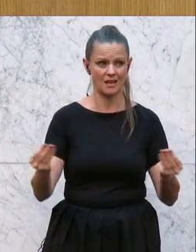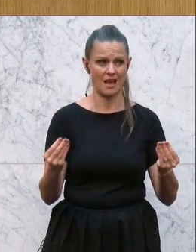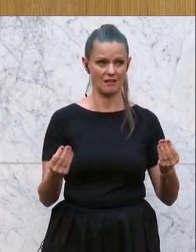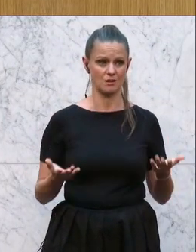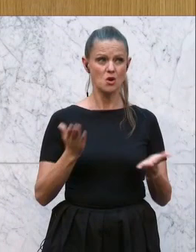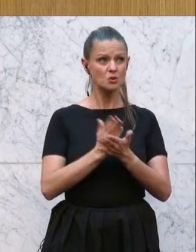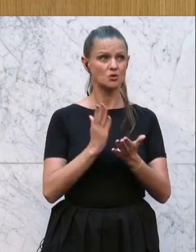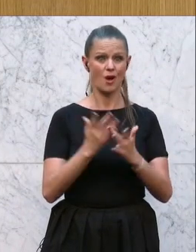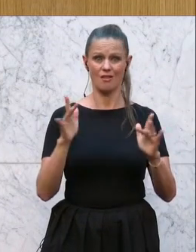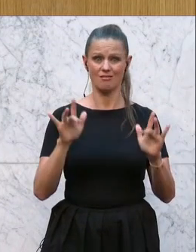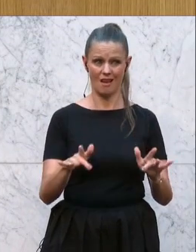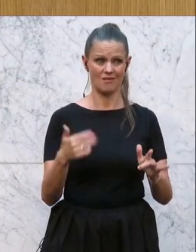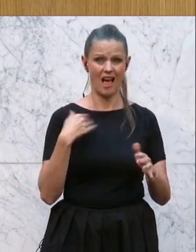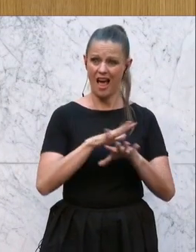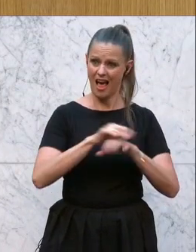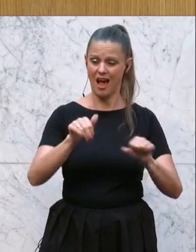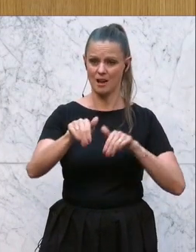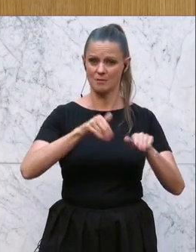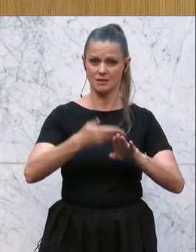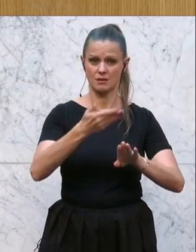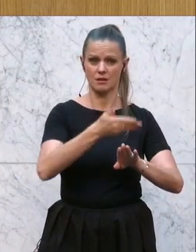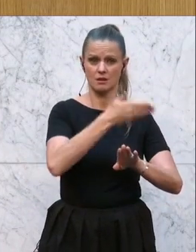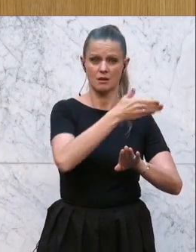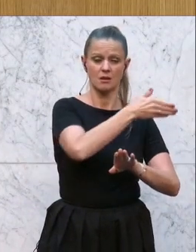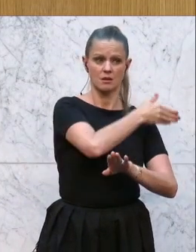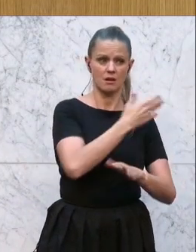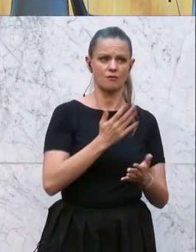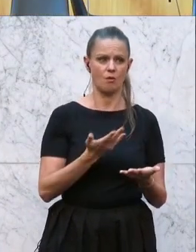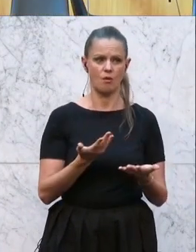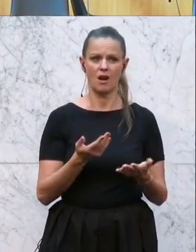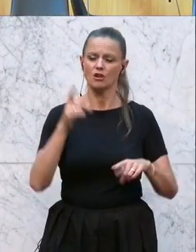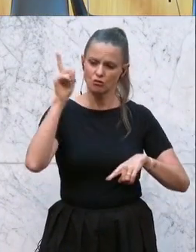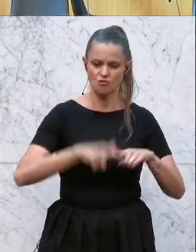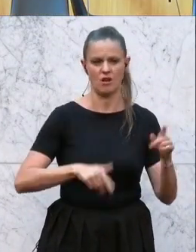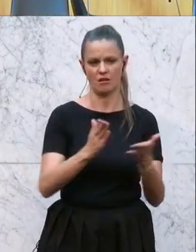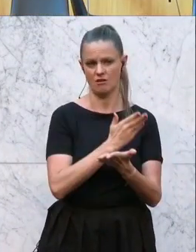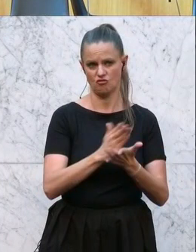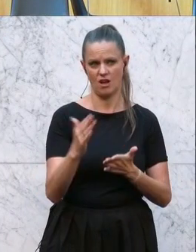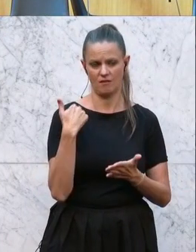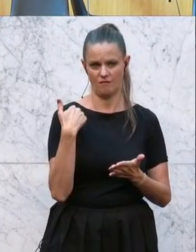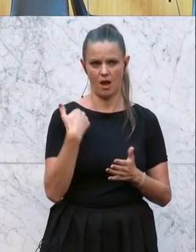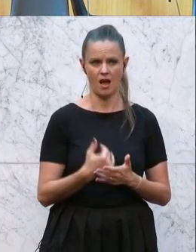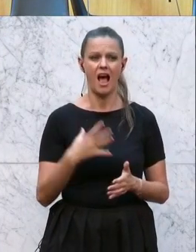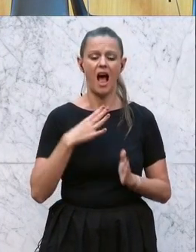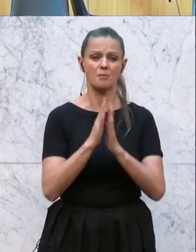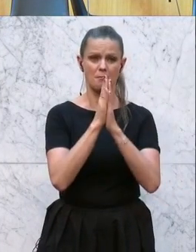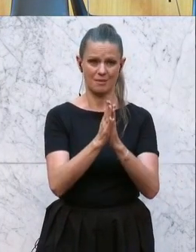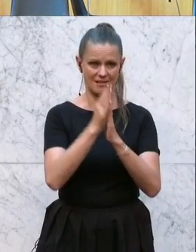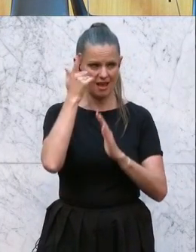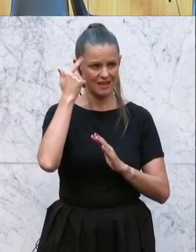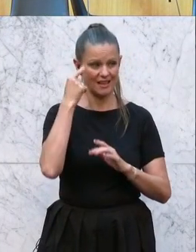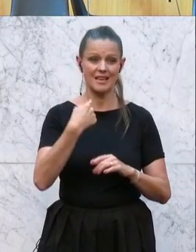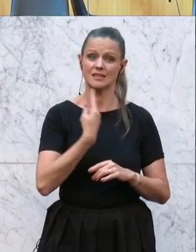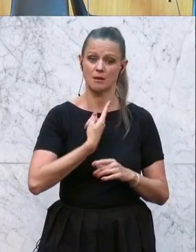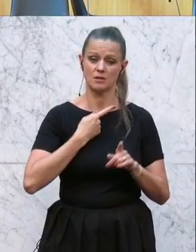wurde heute angesprochen, dass alle Minister vor Ihnen schlechte Entscheidungen getroffen haben. Ich darf aber bitte erinnern, denn ich habe mich auch